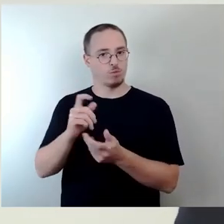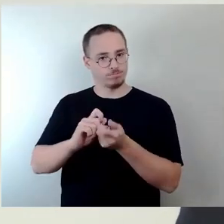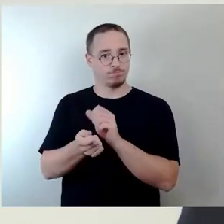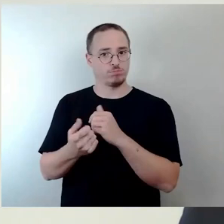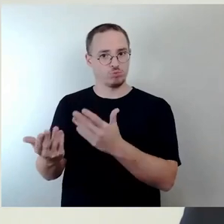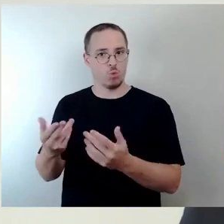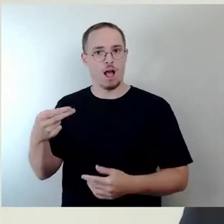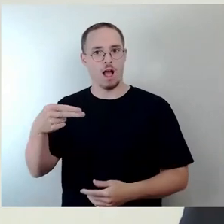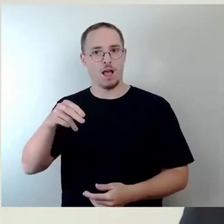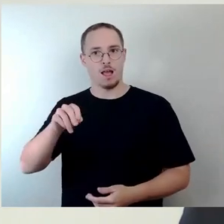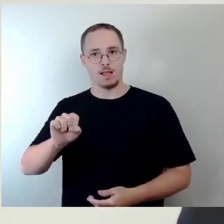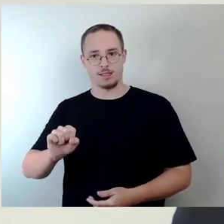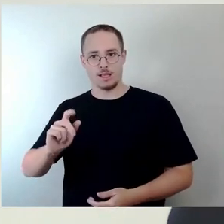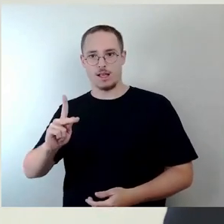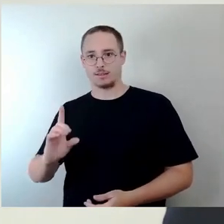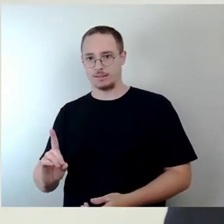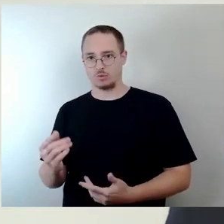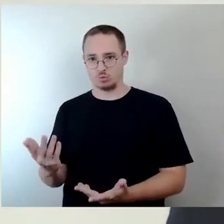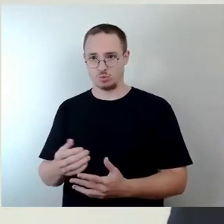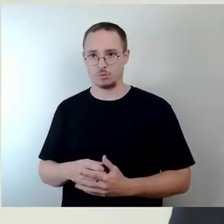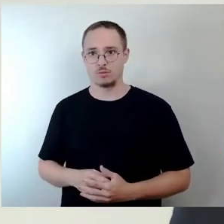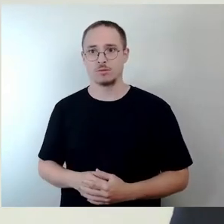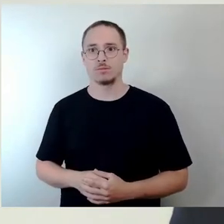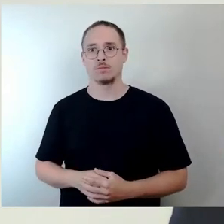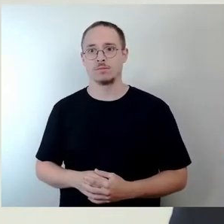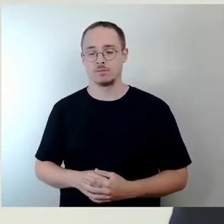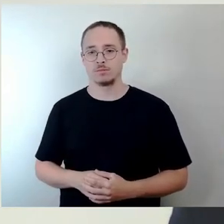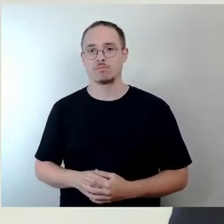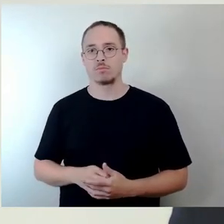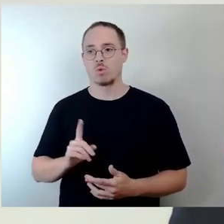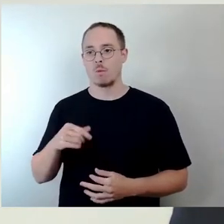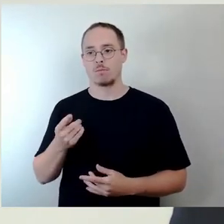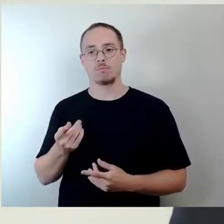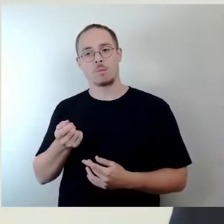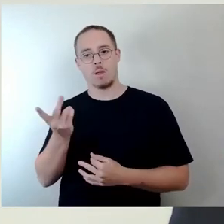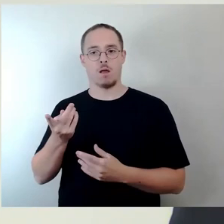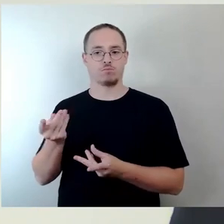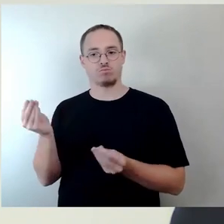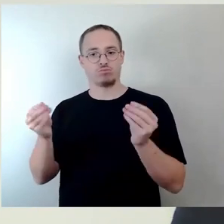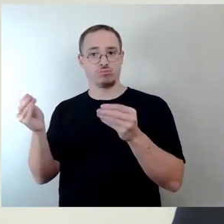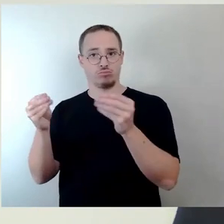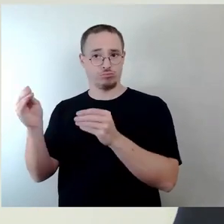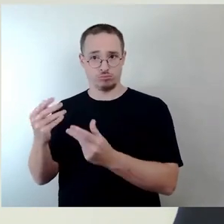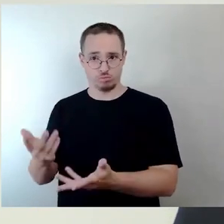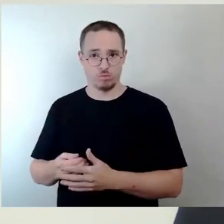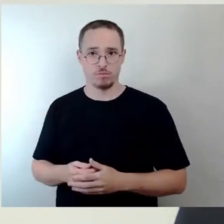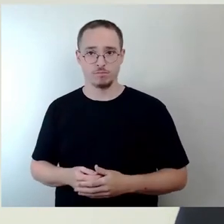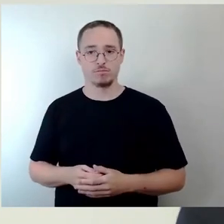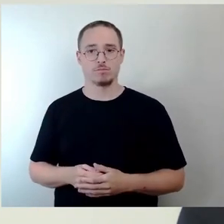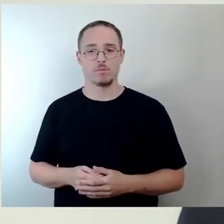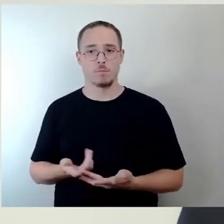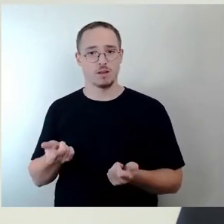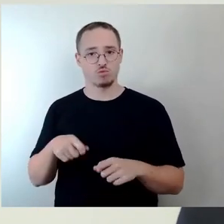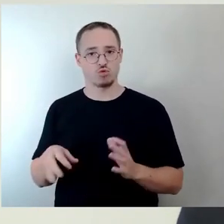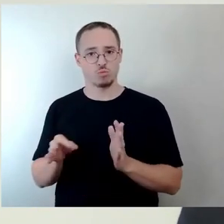-Konservatorium ja noch mit weiteren Aufträgen versehen in Beschlusspunkt 10. Insofern sind